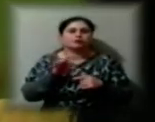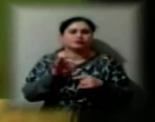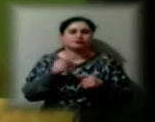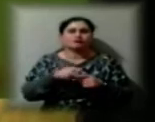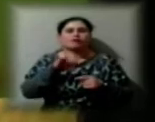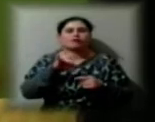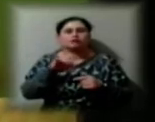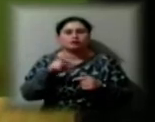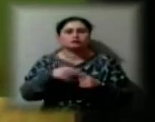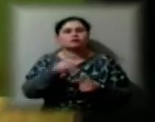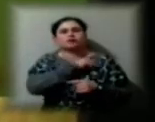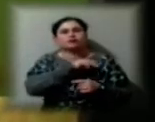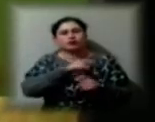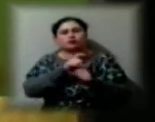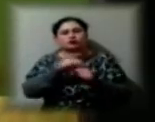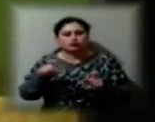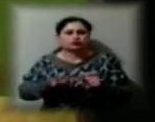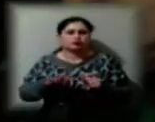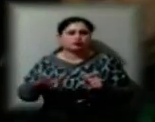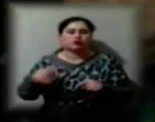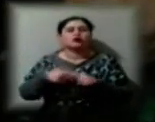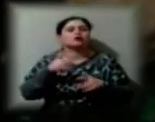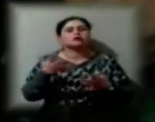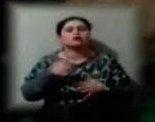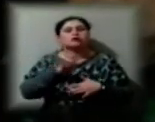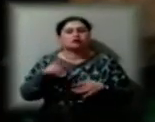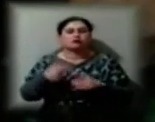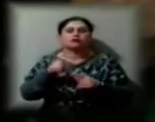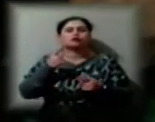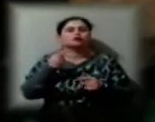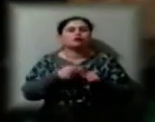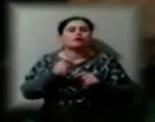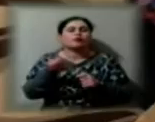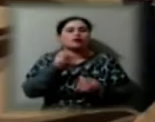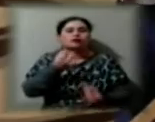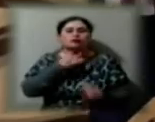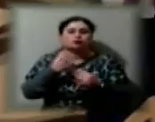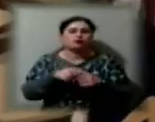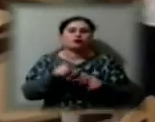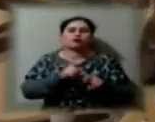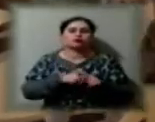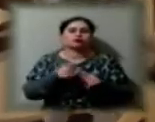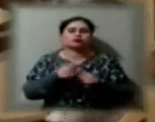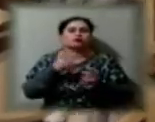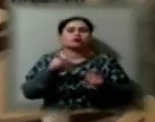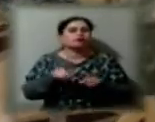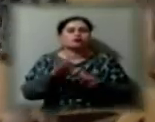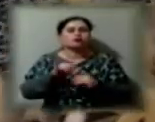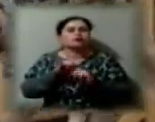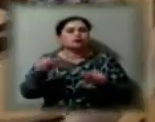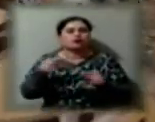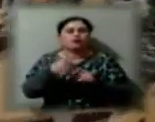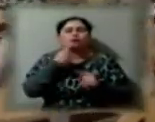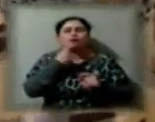роботу в дошкільних закладах, якось діти дуже чомусь мало спілкувалися, дуже не так було розвинуто їхнє мовленеве